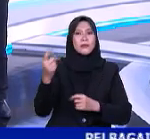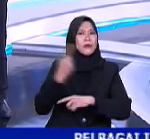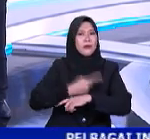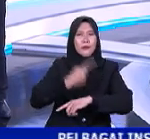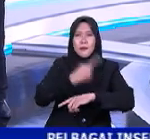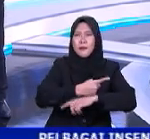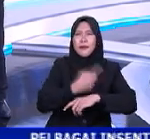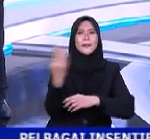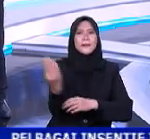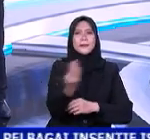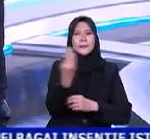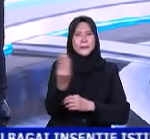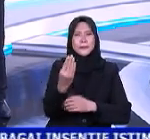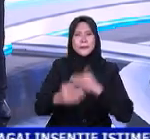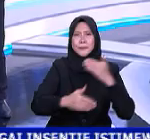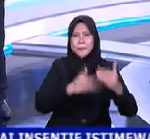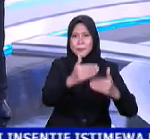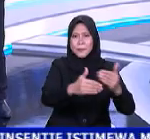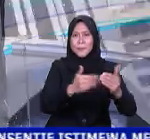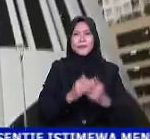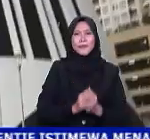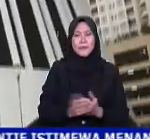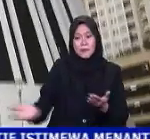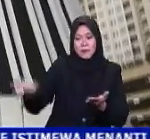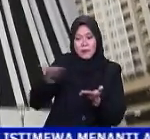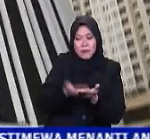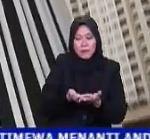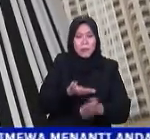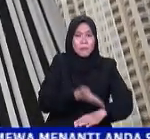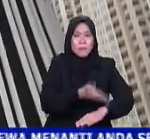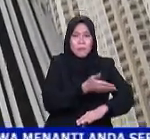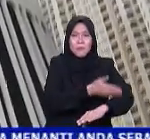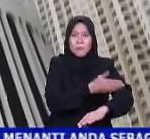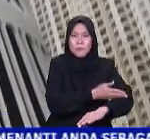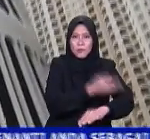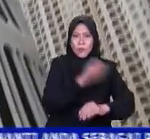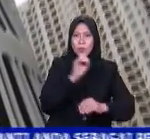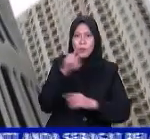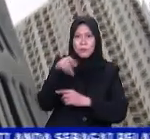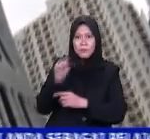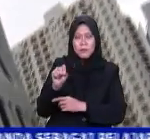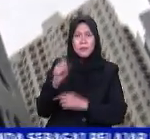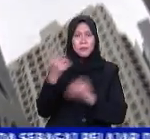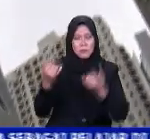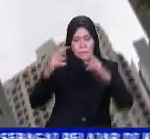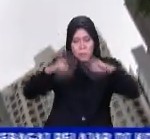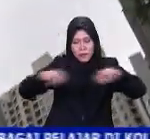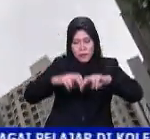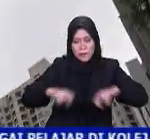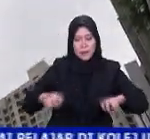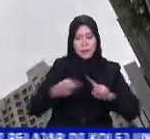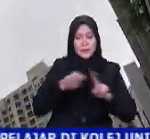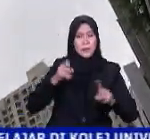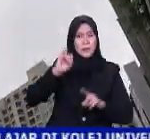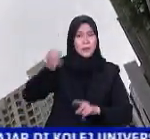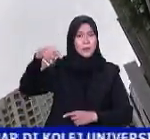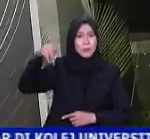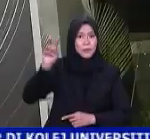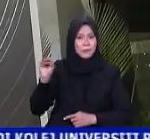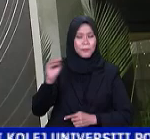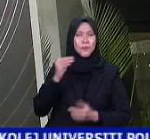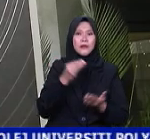berjalan seperti biasa. Cadangan penambahbaikan pengurusan dan operasi TH yang merangkumi kajian oleh Jabatan Perdana Menteri,